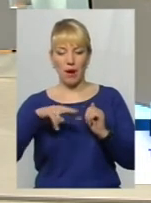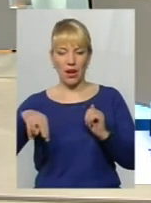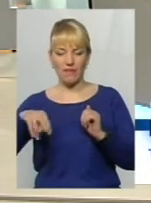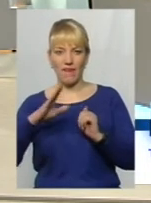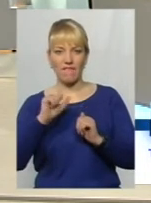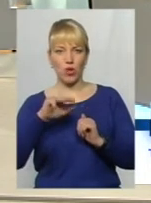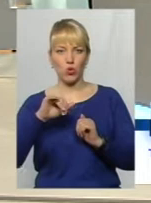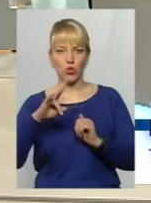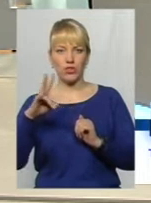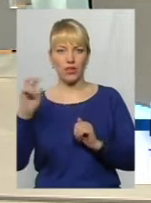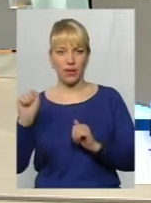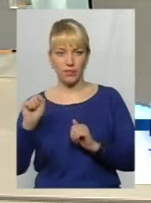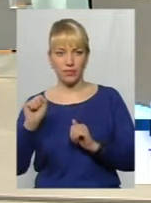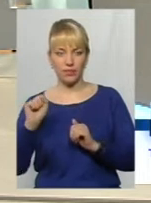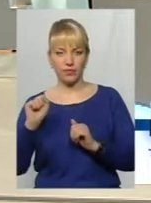Ватутіна,